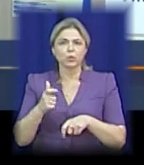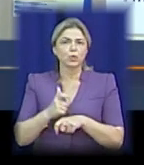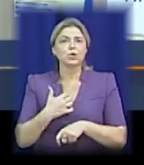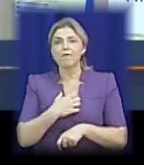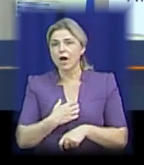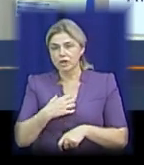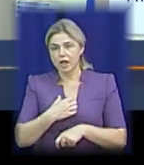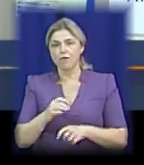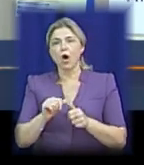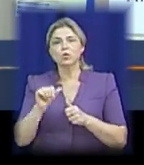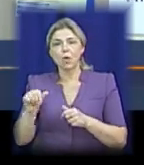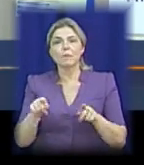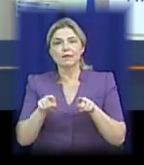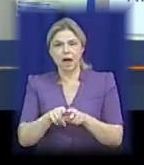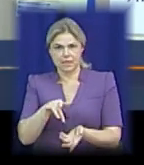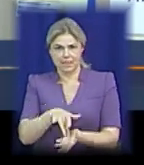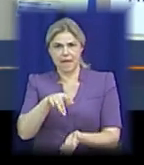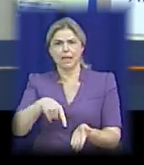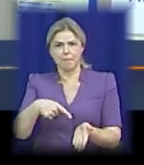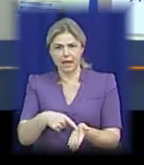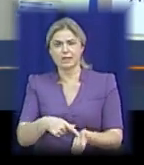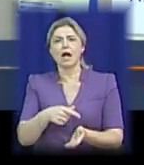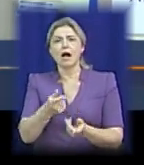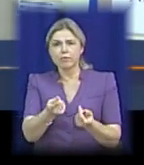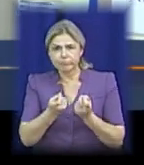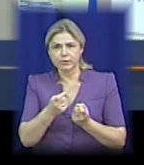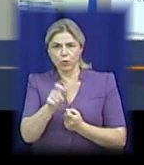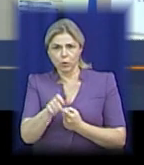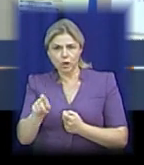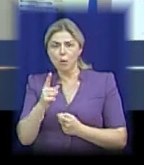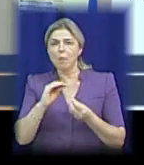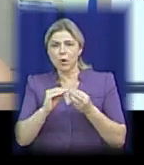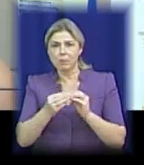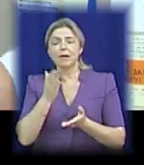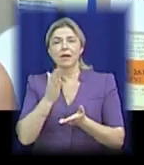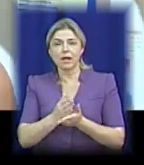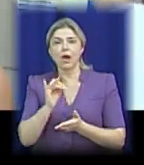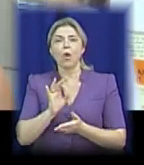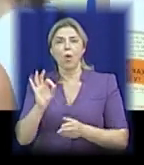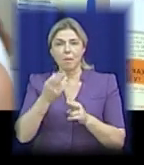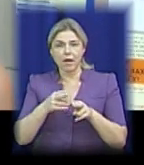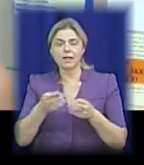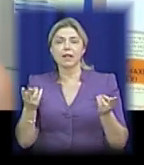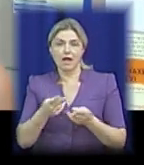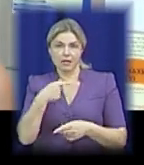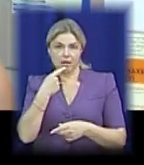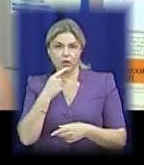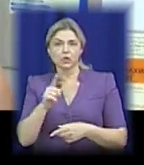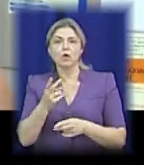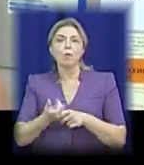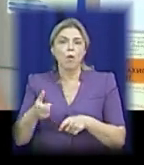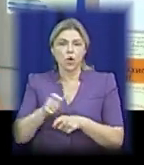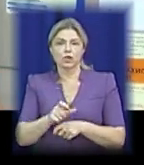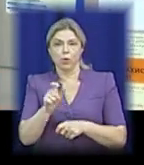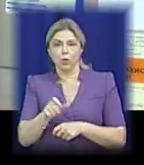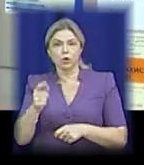важливо, особливо ось так, в центрі міста ловити перехожих, тому що проблема є і про неї треба казати. Треба, щоб якомога більше